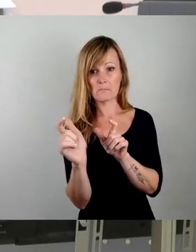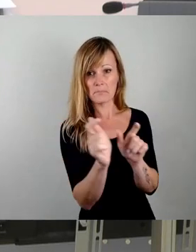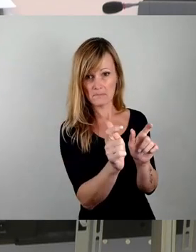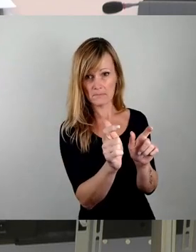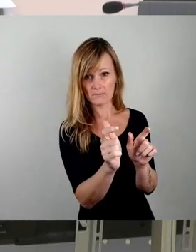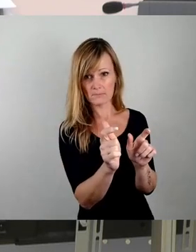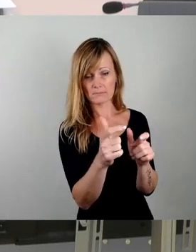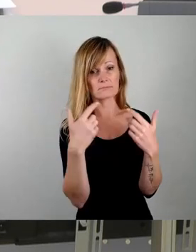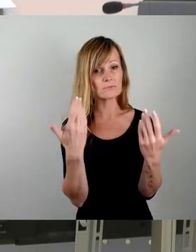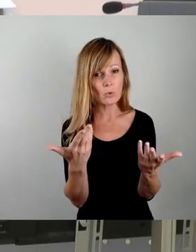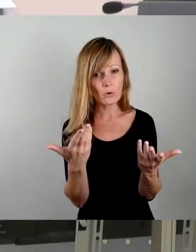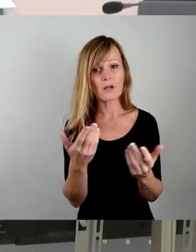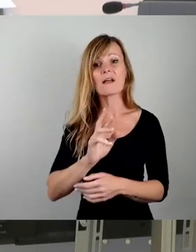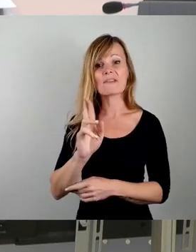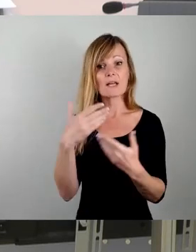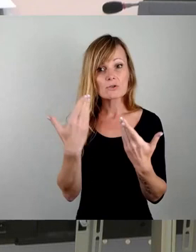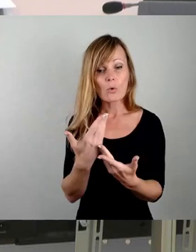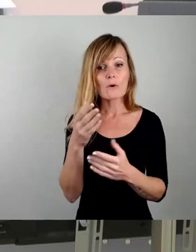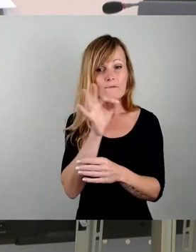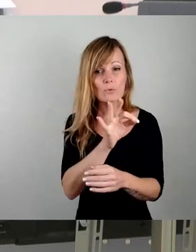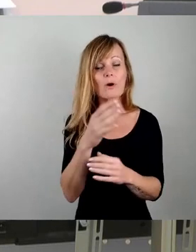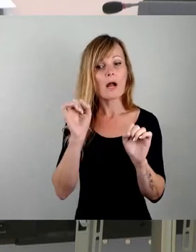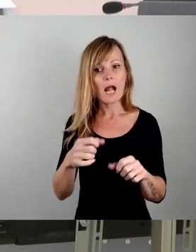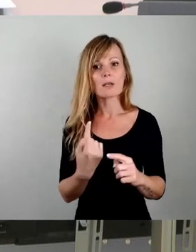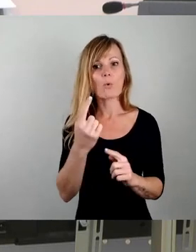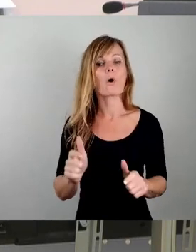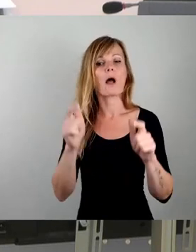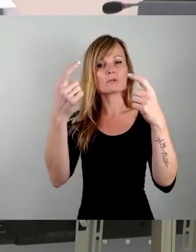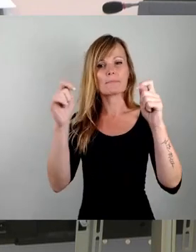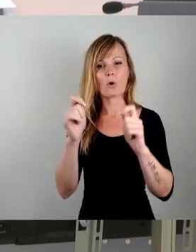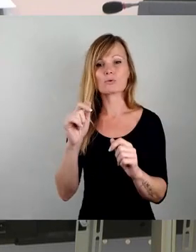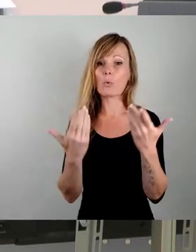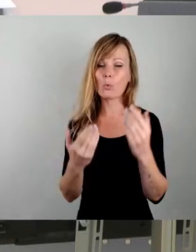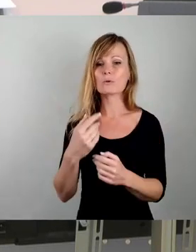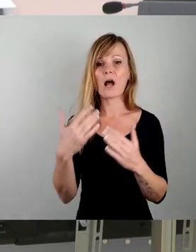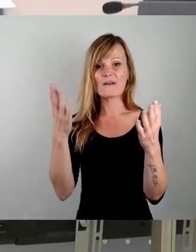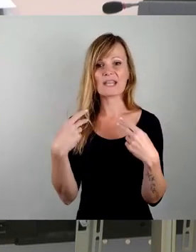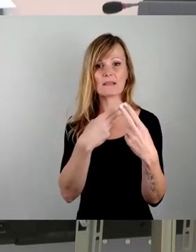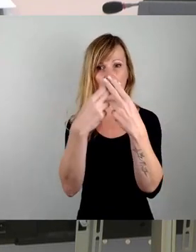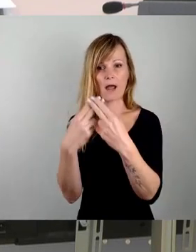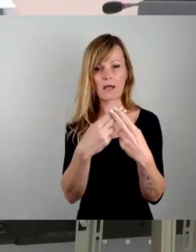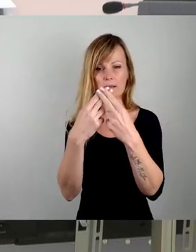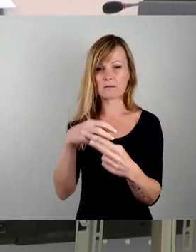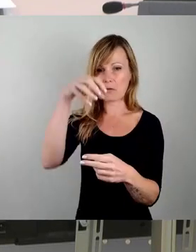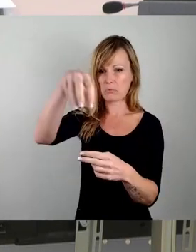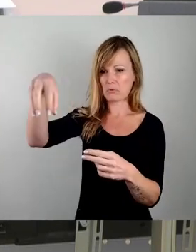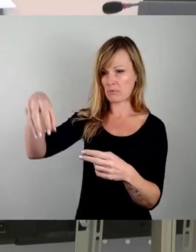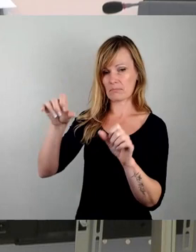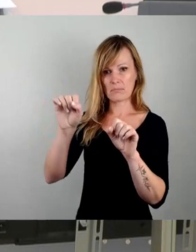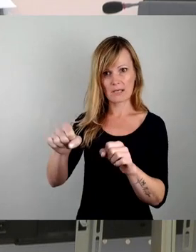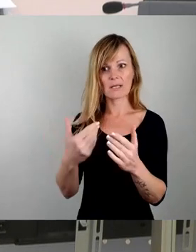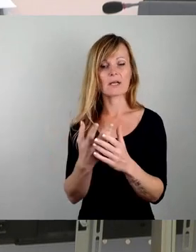der kann Hochhäuser bauen oder der kann Windräder bauen, auch am Stadtrand. Gerade auch das wieder ein Punkt